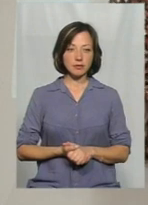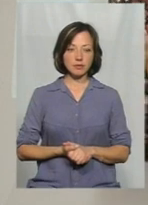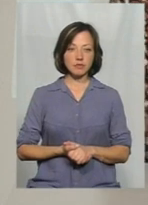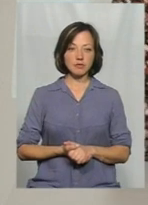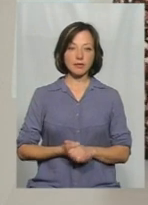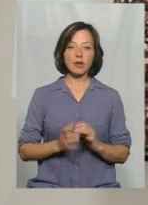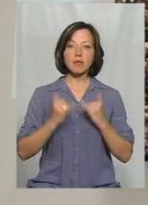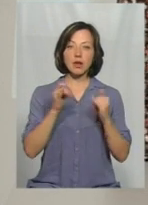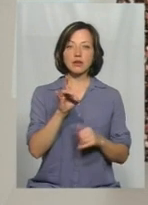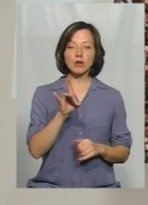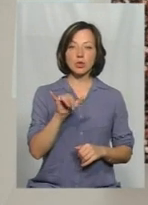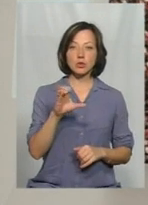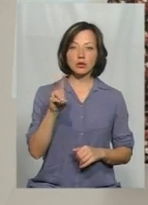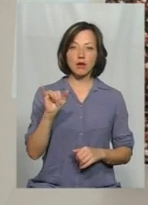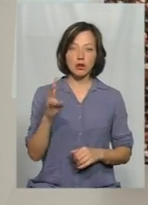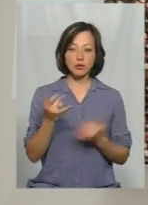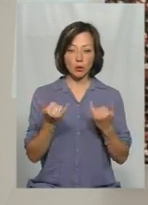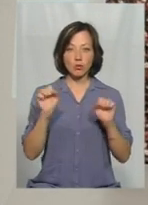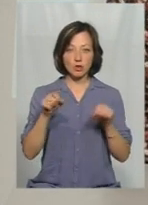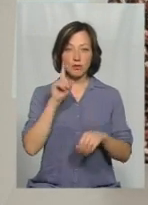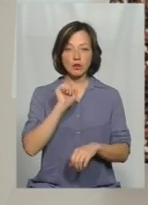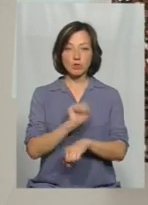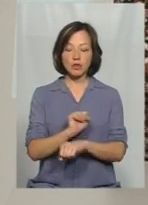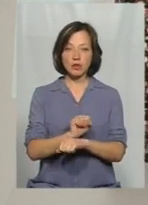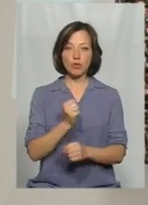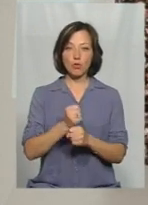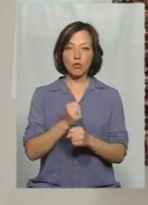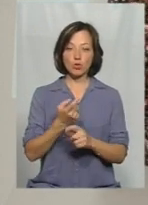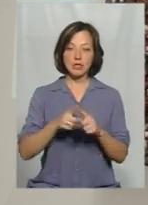Пане Руслан, чи можливо сьогодні призупинити, хоча б тимчасово,